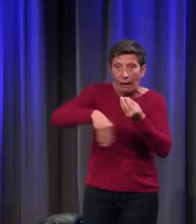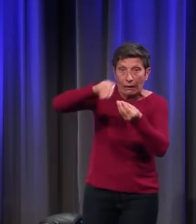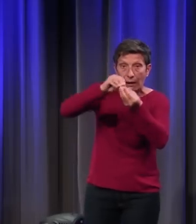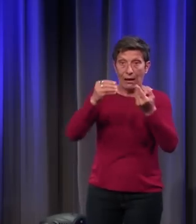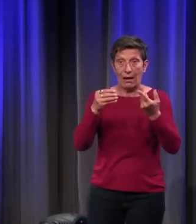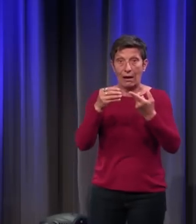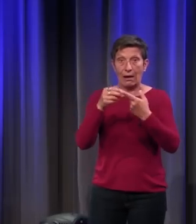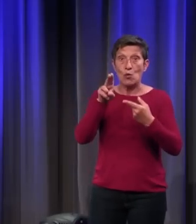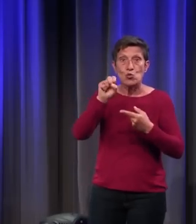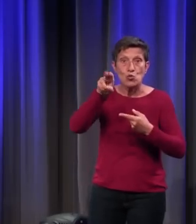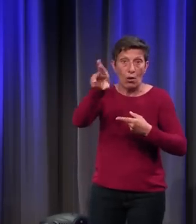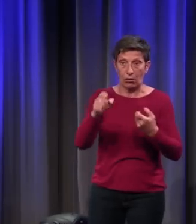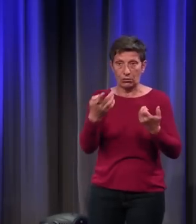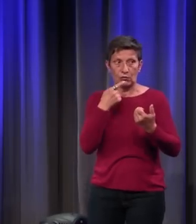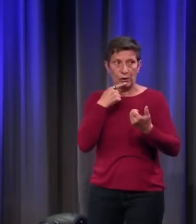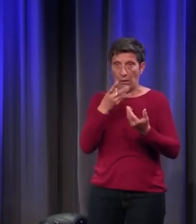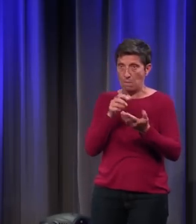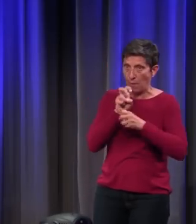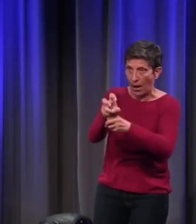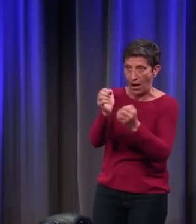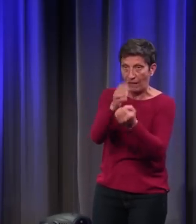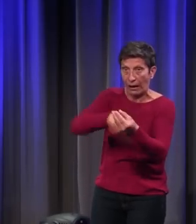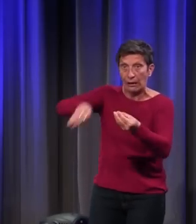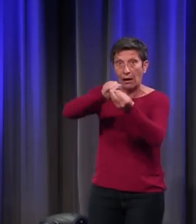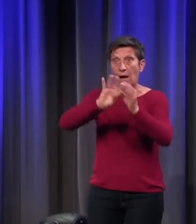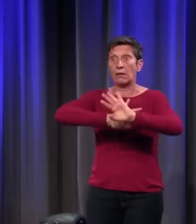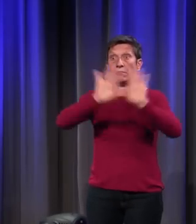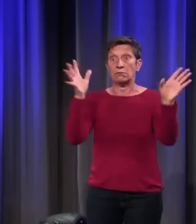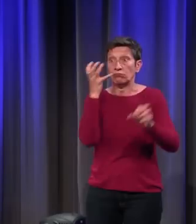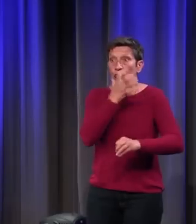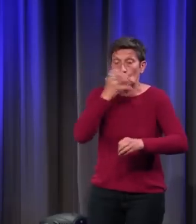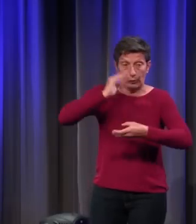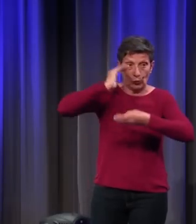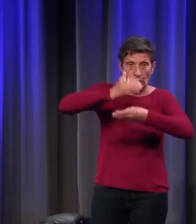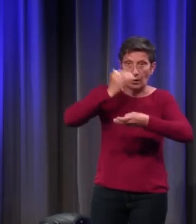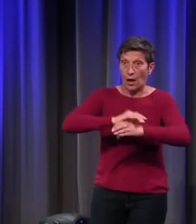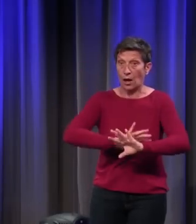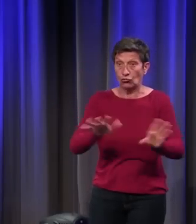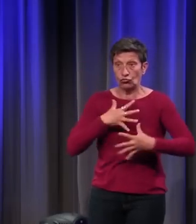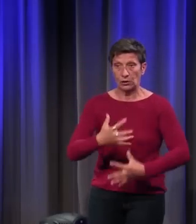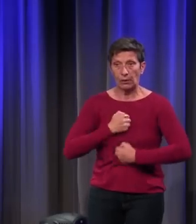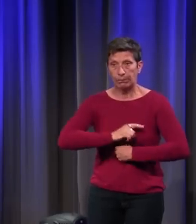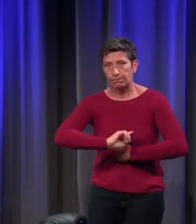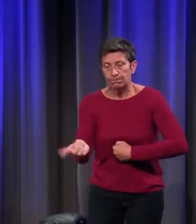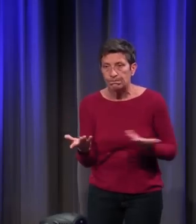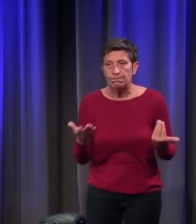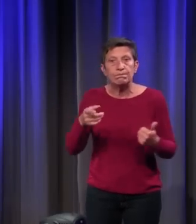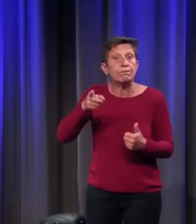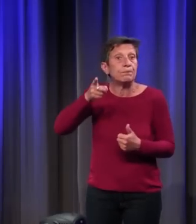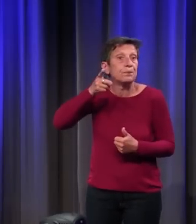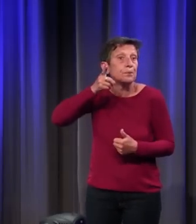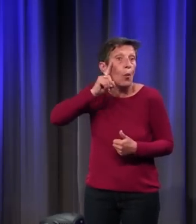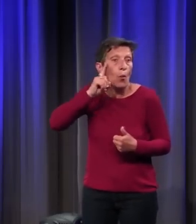'usure surtout, prêter à intérêt, c'est épouvantable au Moyen-Âge parce que c'est s